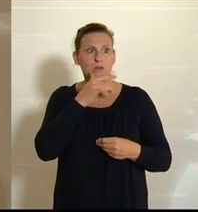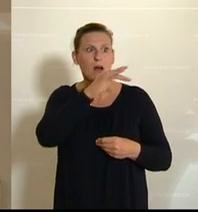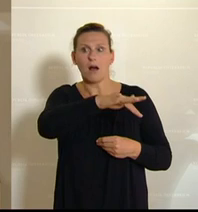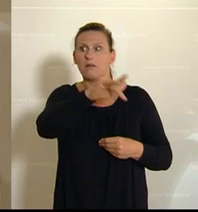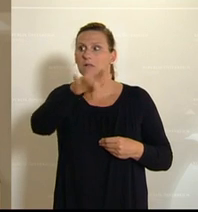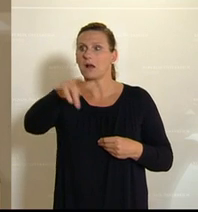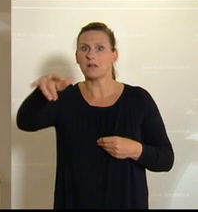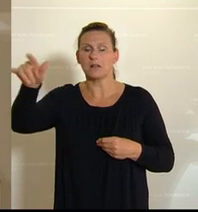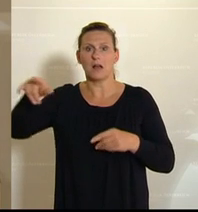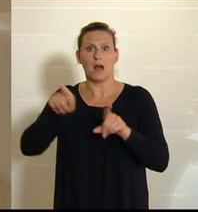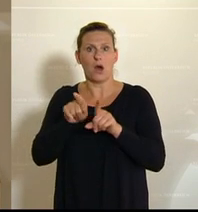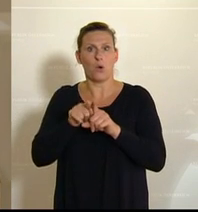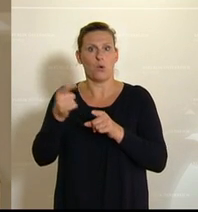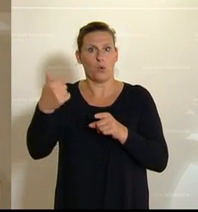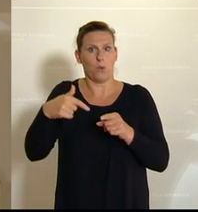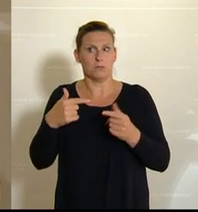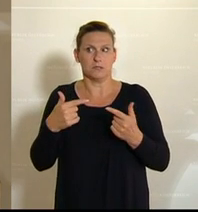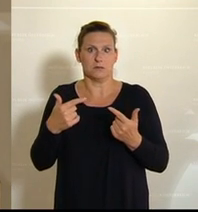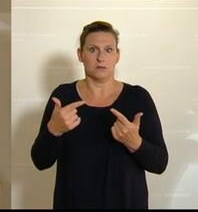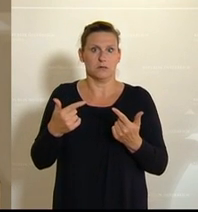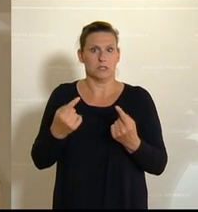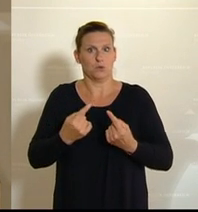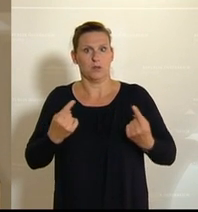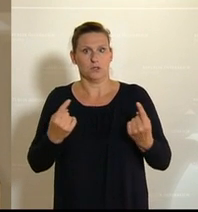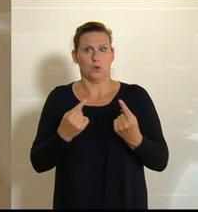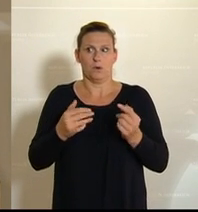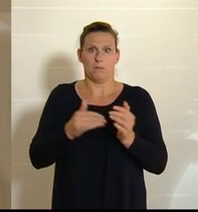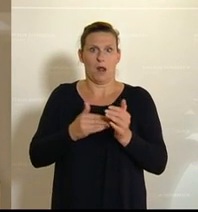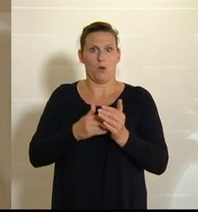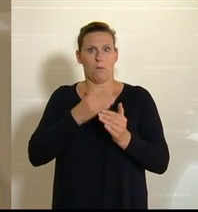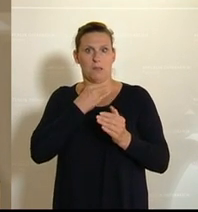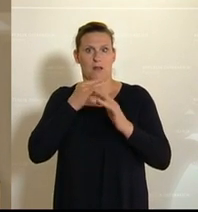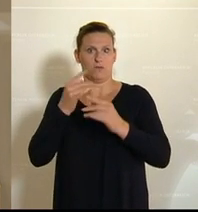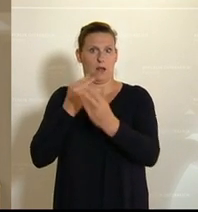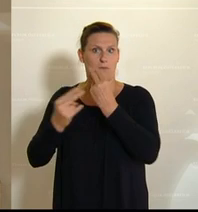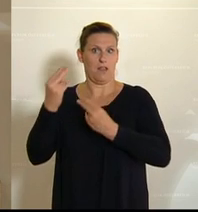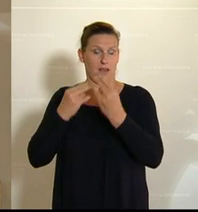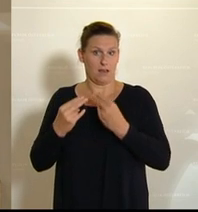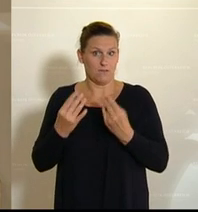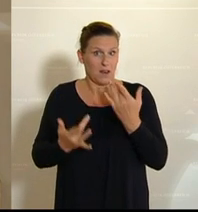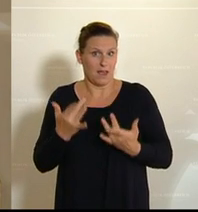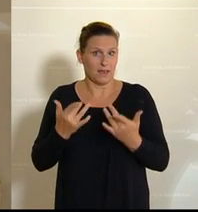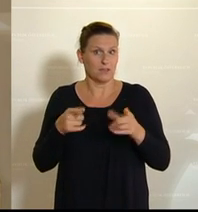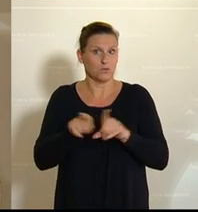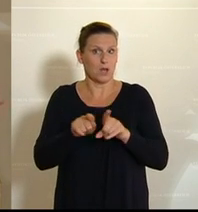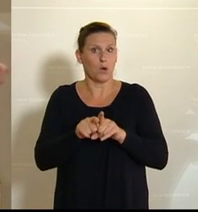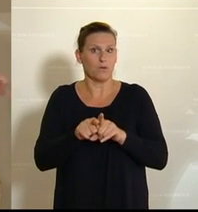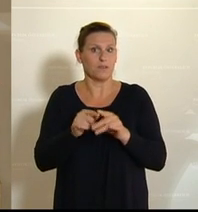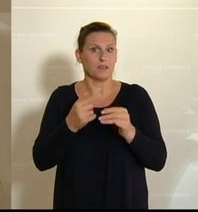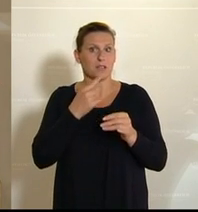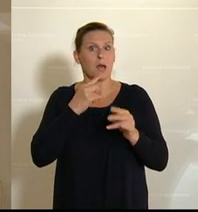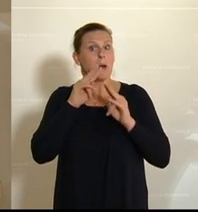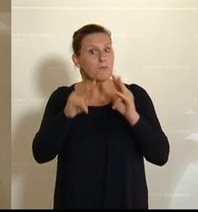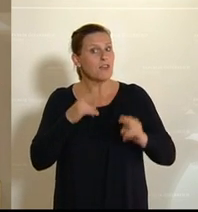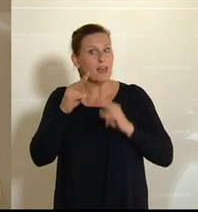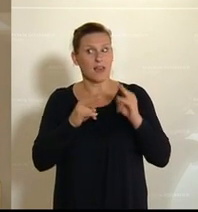andere von uns wird ja auch irgendwann einmal in die Lage kommen und Pflege benötigen. Deswegen auch dieser Klassiker. Pflege